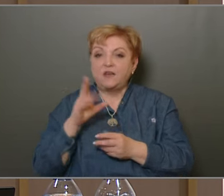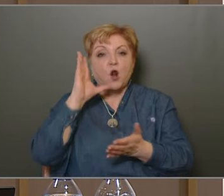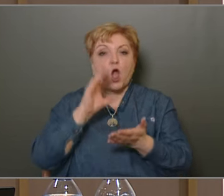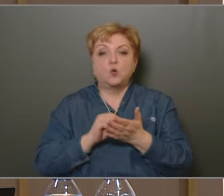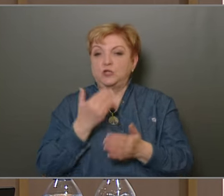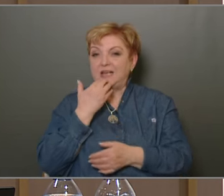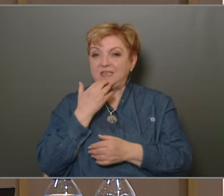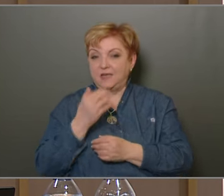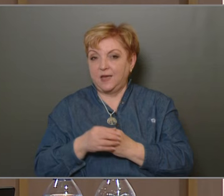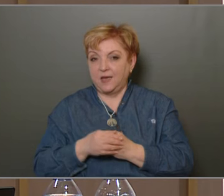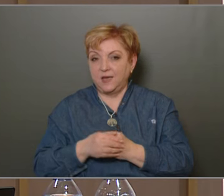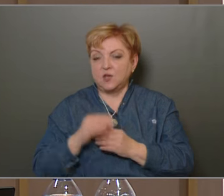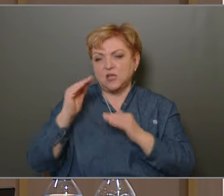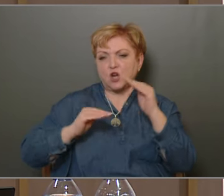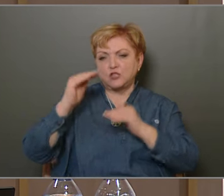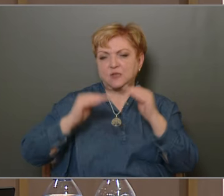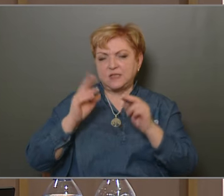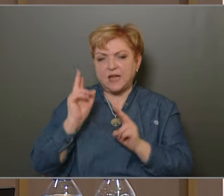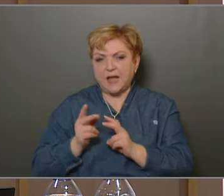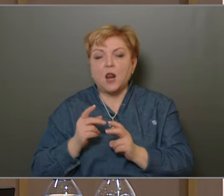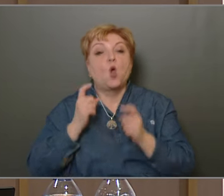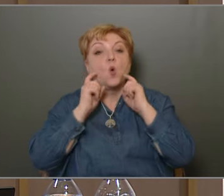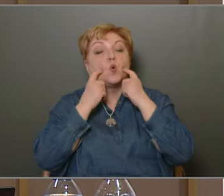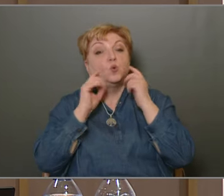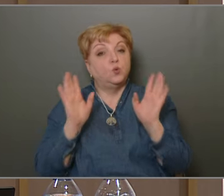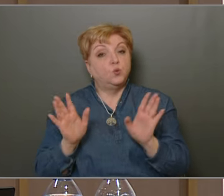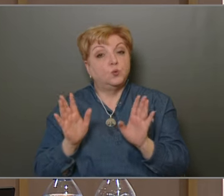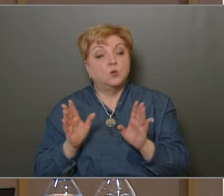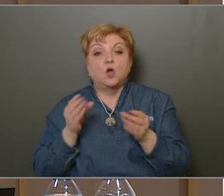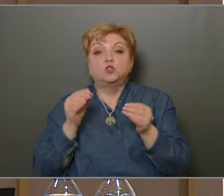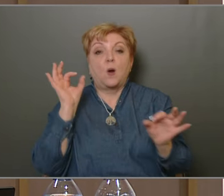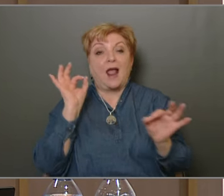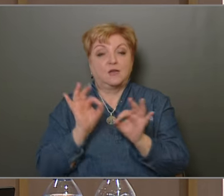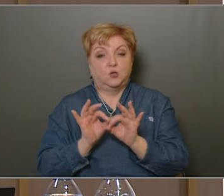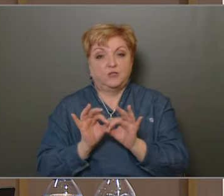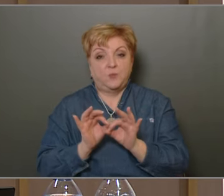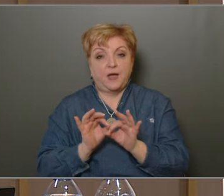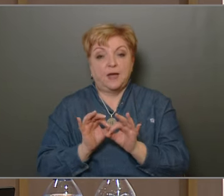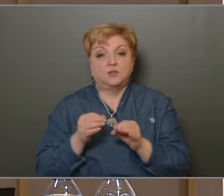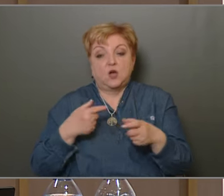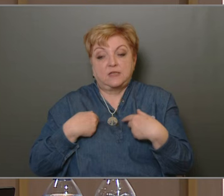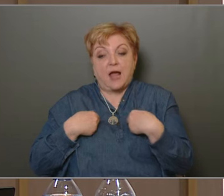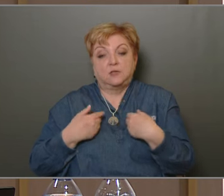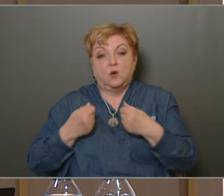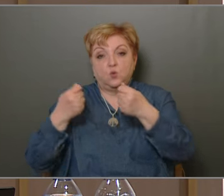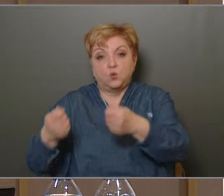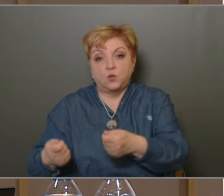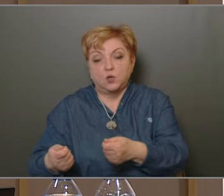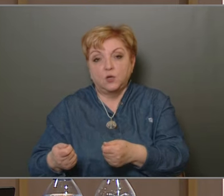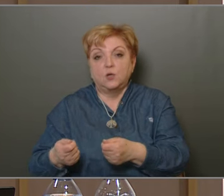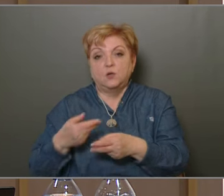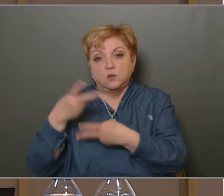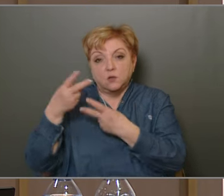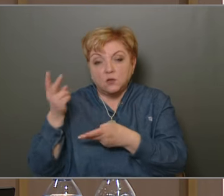lakossági igény. Ebben azért racionalizálni is kell, de örülünk, hogy sok esetben általunk közvetített